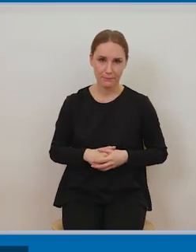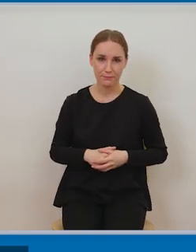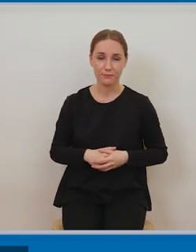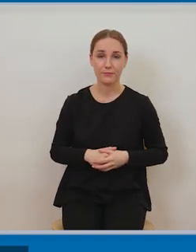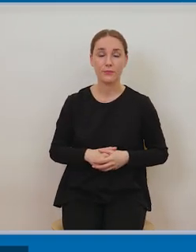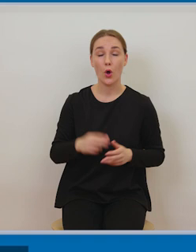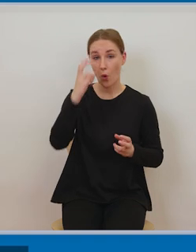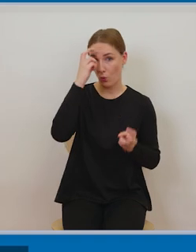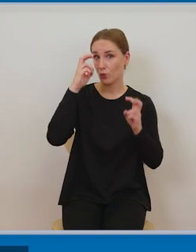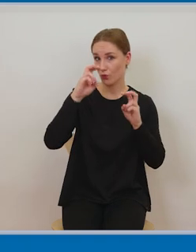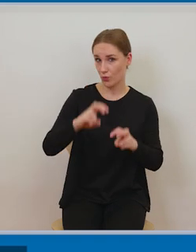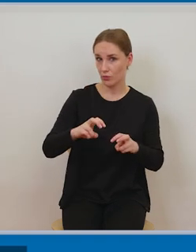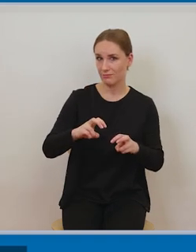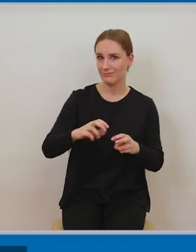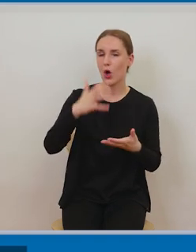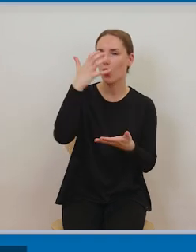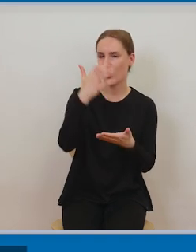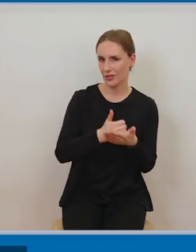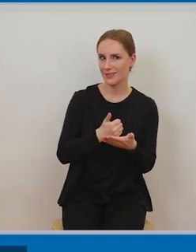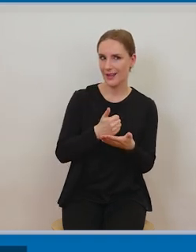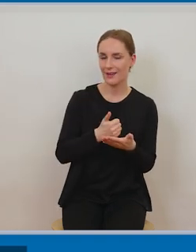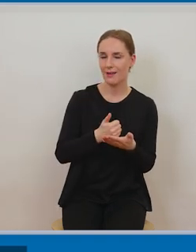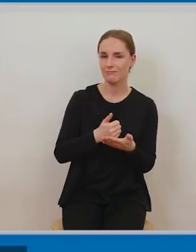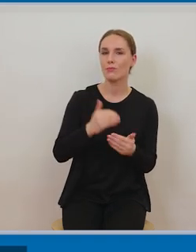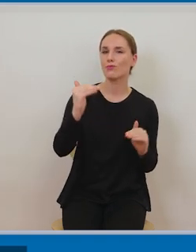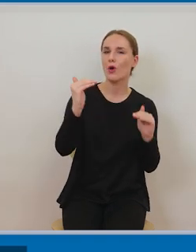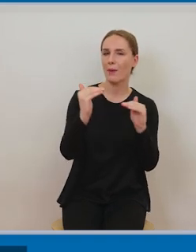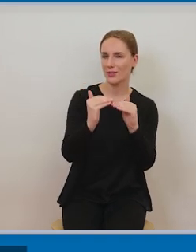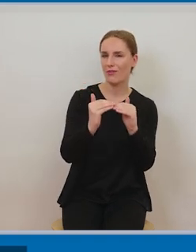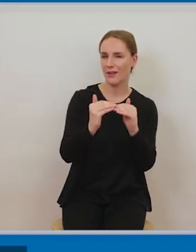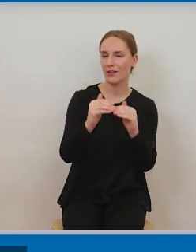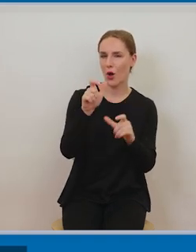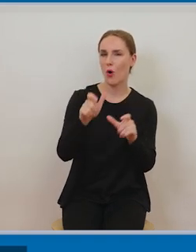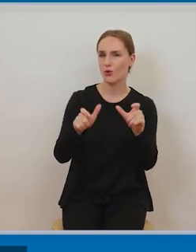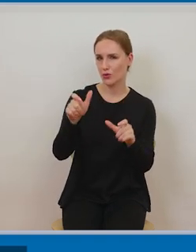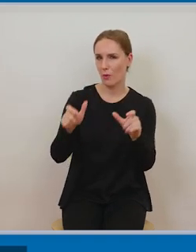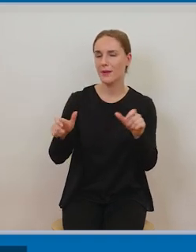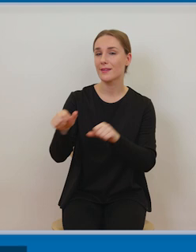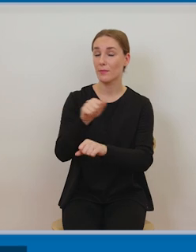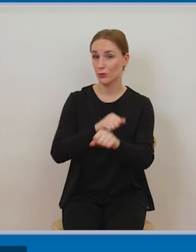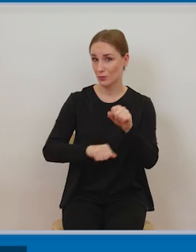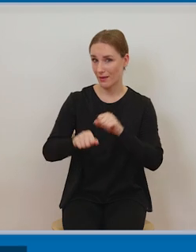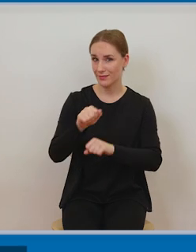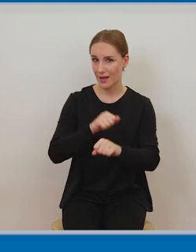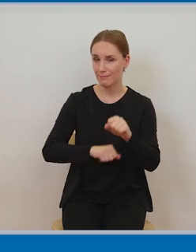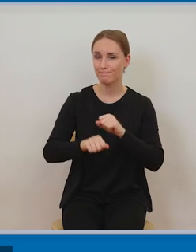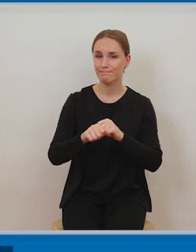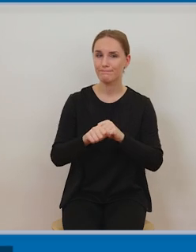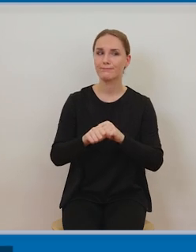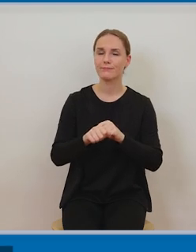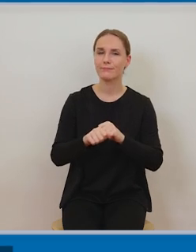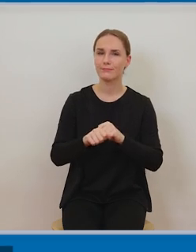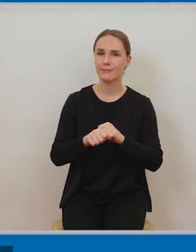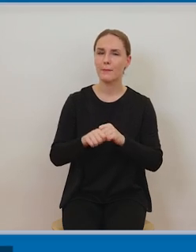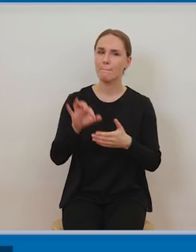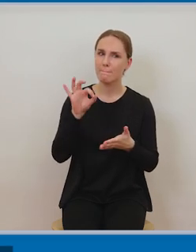trzeba pamiętać o tym, żeby utwory przygotowane dla potrzeb osób, studentów z niepełnosprawnością, rzeczywiście